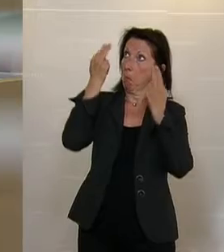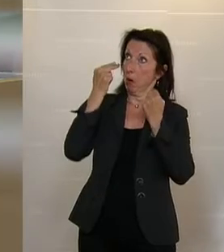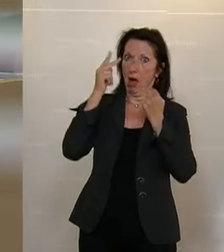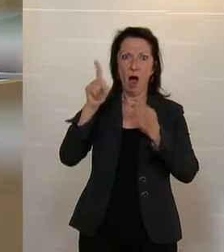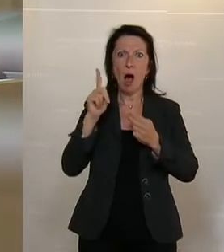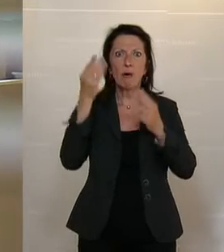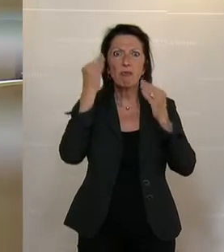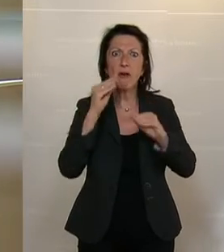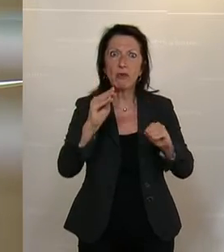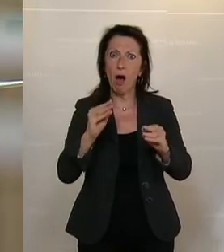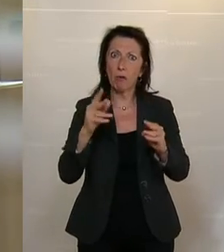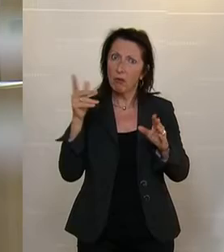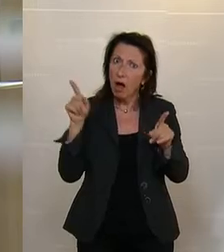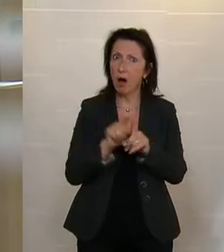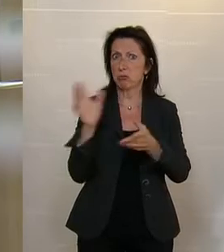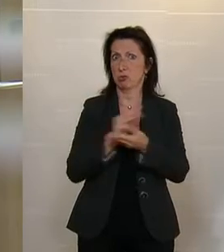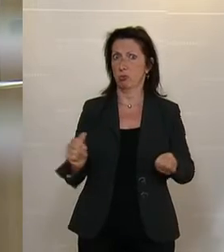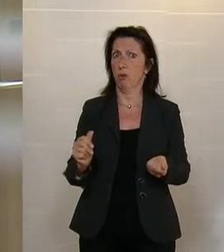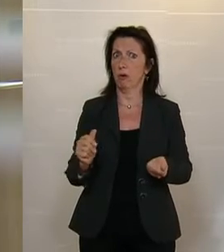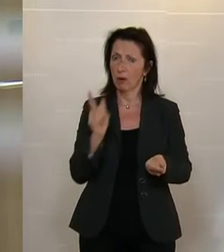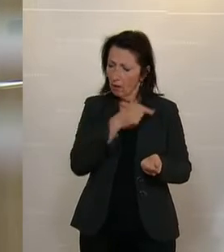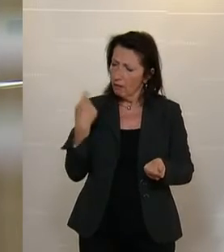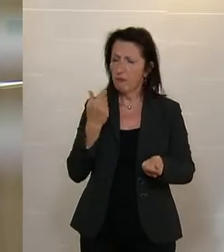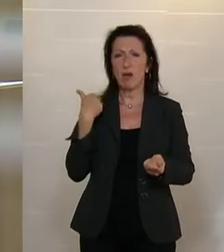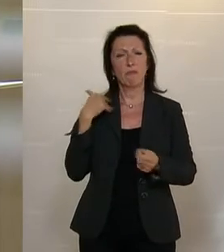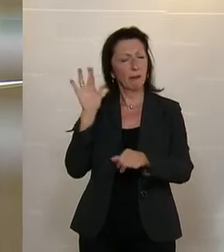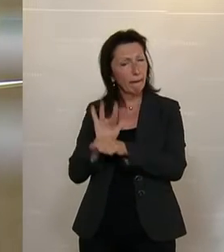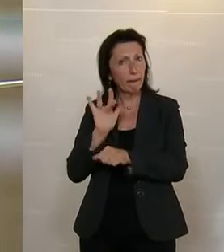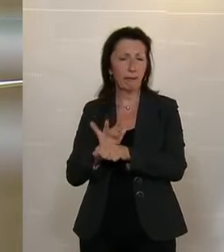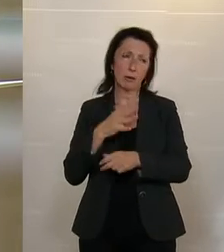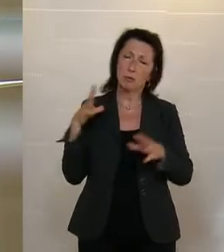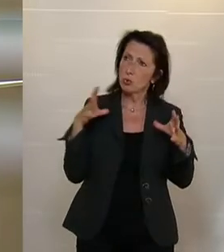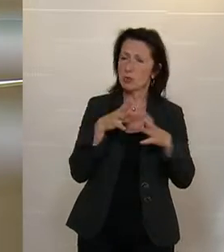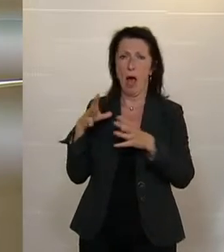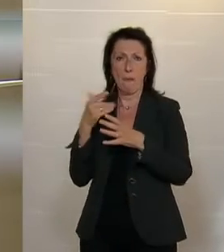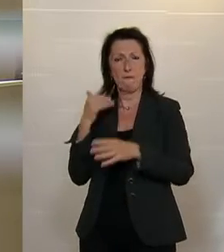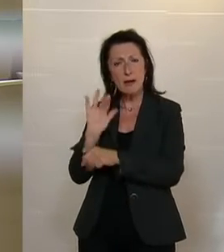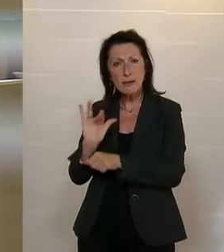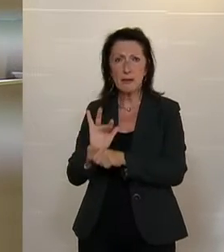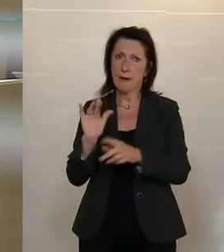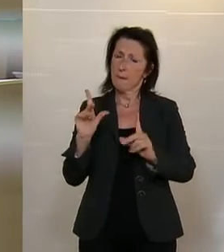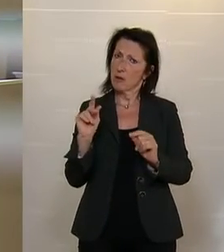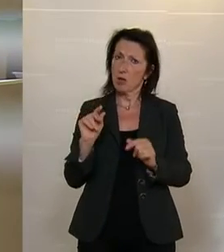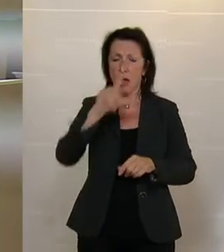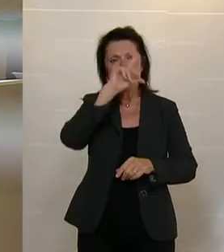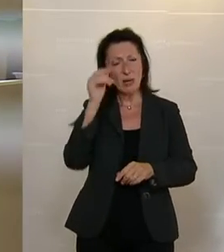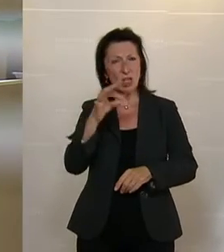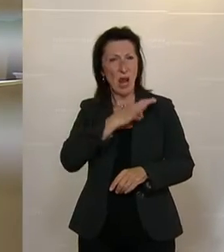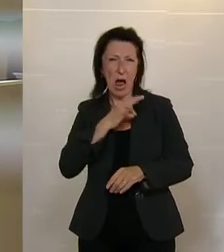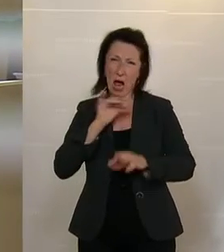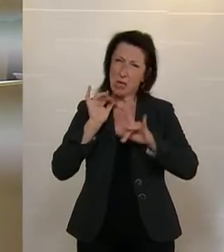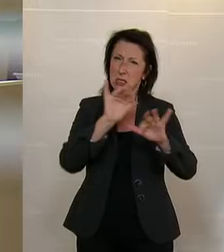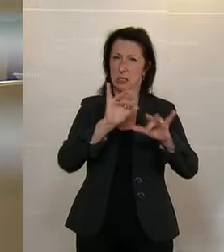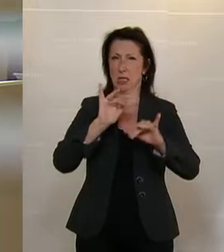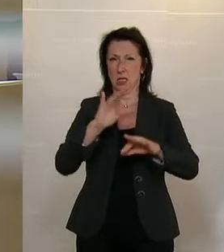Vertrauen kaputt gemacht. Das haben wir miteinander kritisiert. Das haben wir miteinander kritisiert, dass es eben, wenn man Menschen Angst macht und Unwahrheiten erzählt,